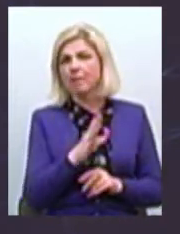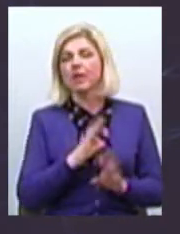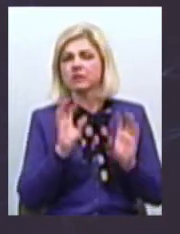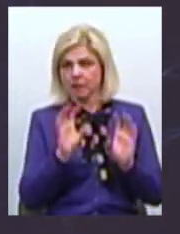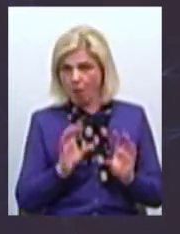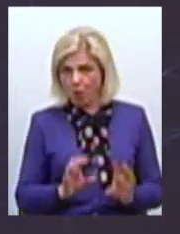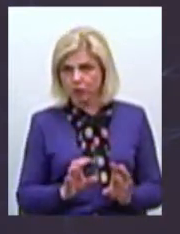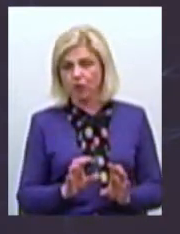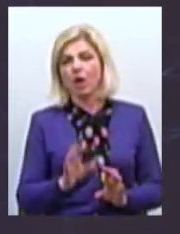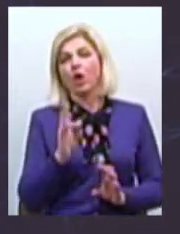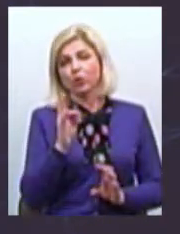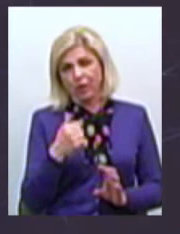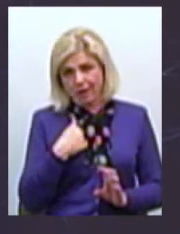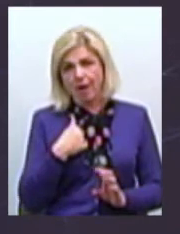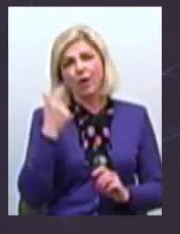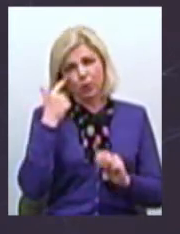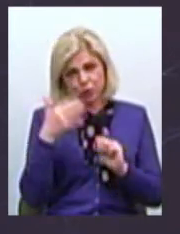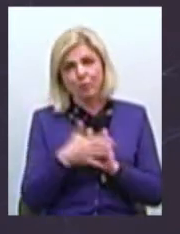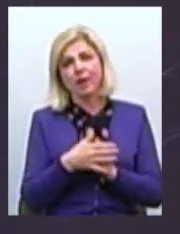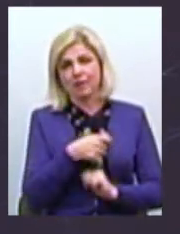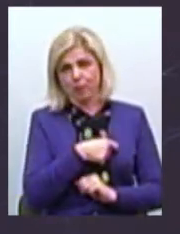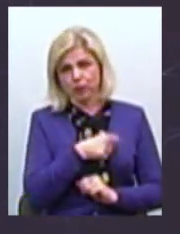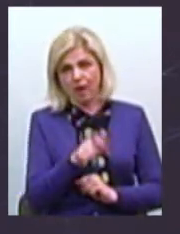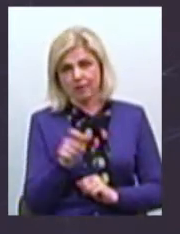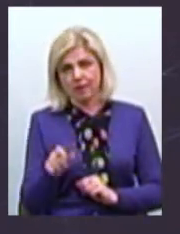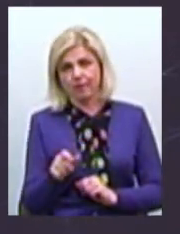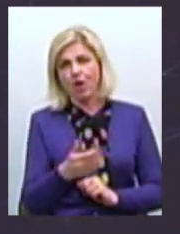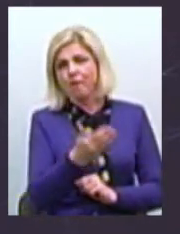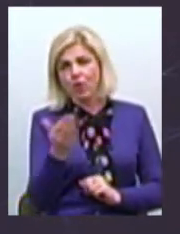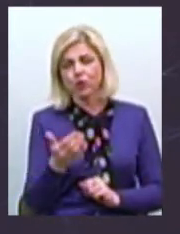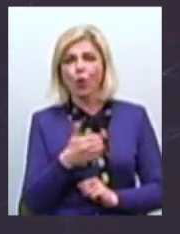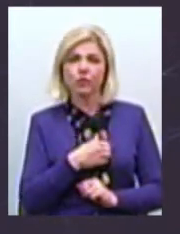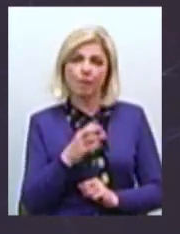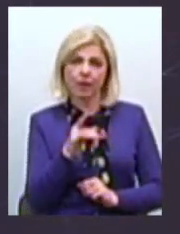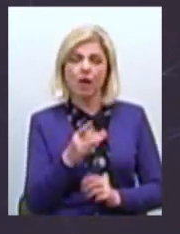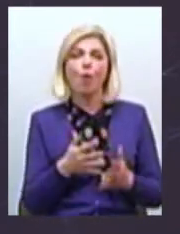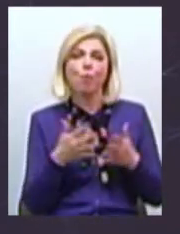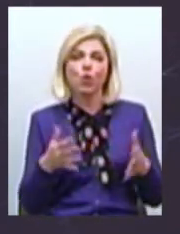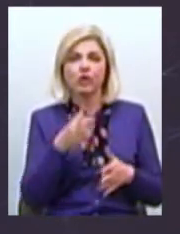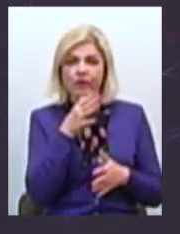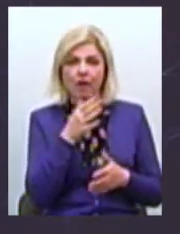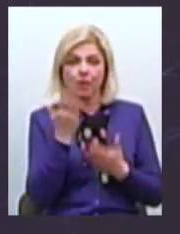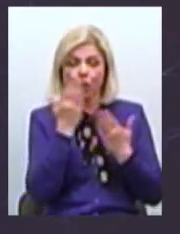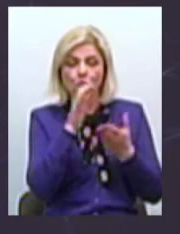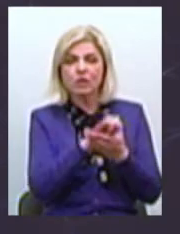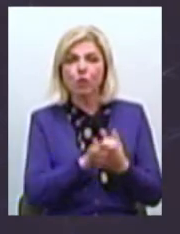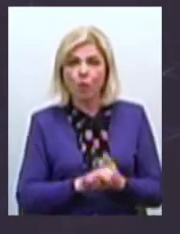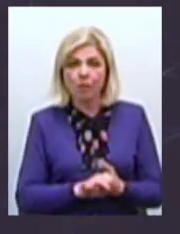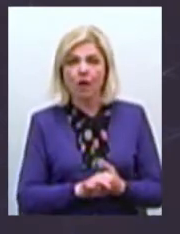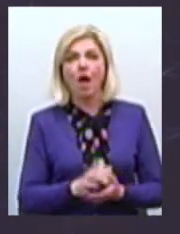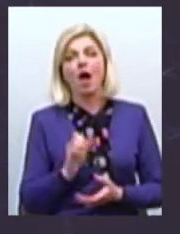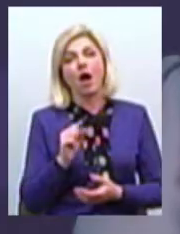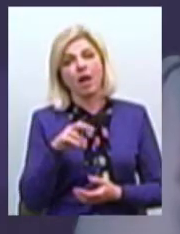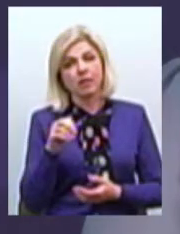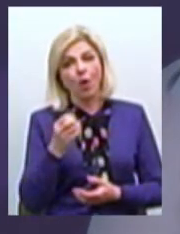час, я розумію депутатів, що вони хотіли б більш часу ознайомитись Але в той же час, дивіться, коли